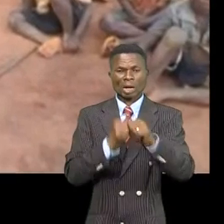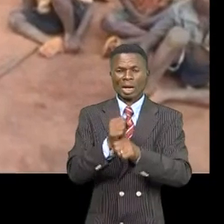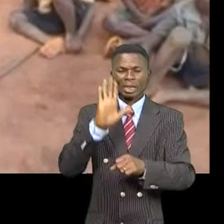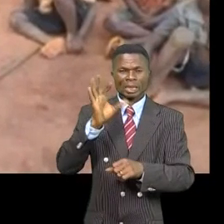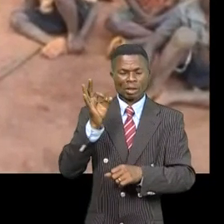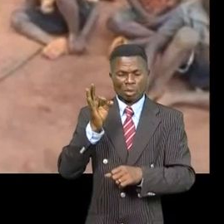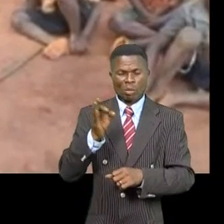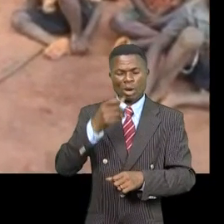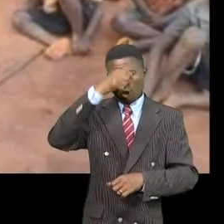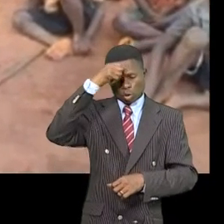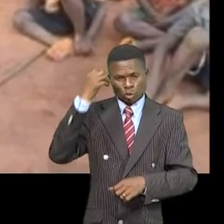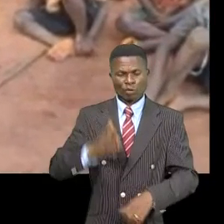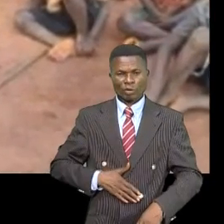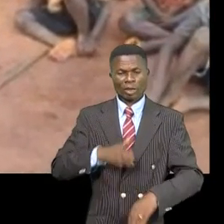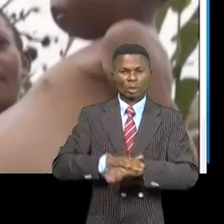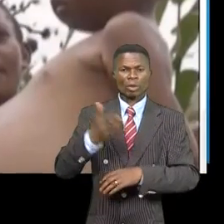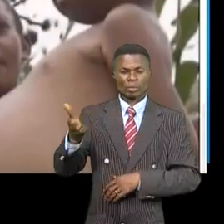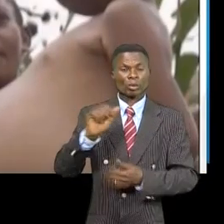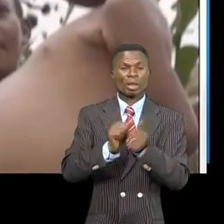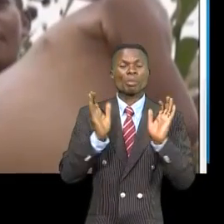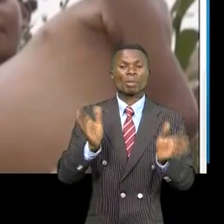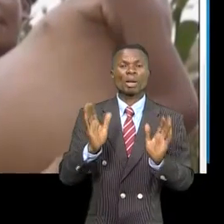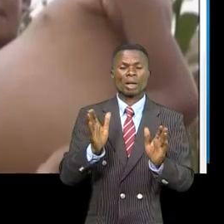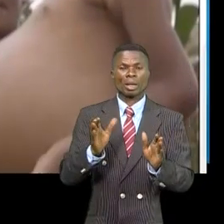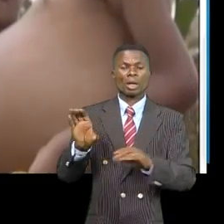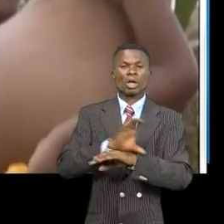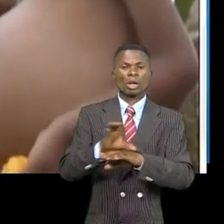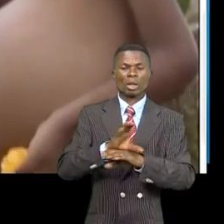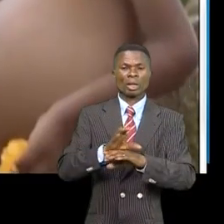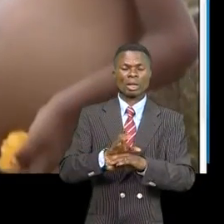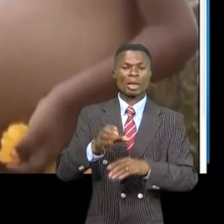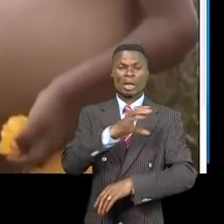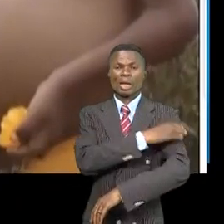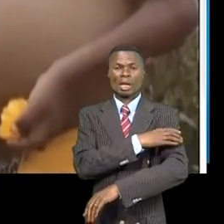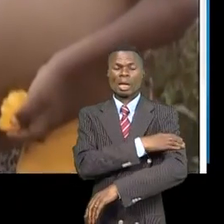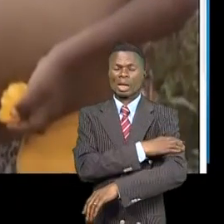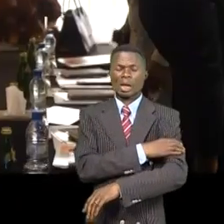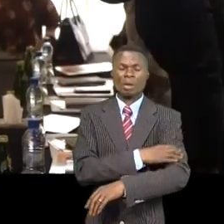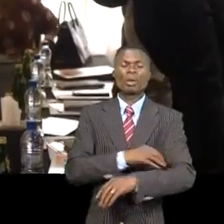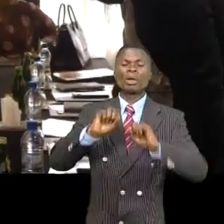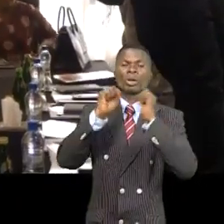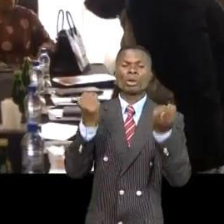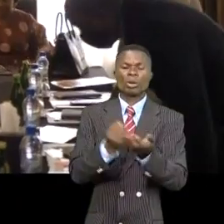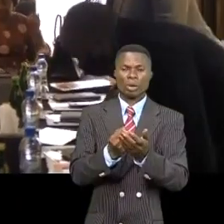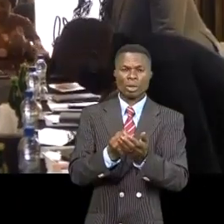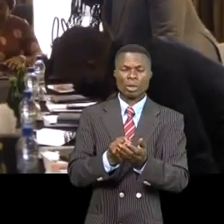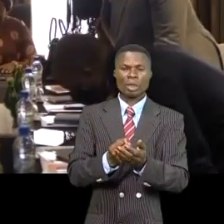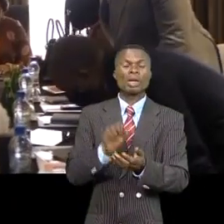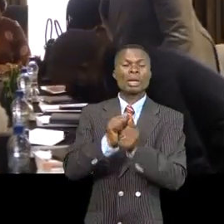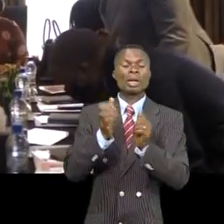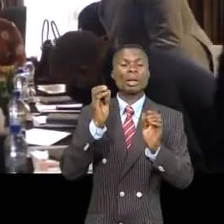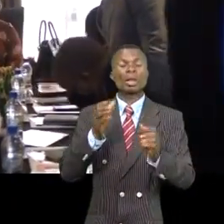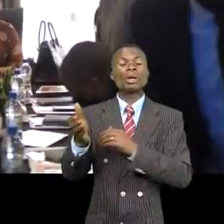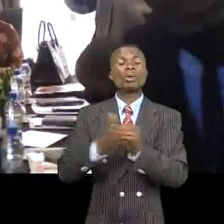chronique chaque année. Une situation qui ampute le pays de la qualité de son capital humain et social. Au-delà du drame humain,